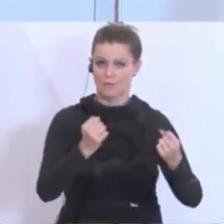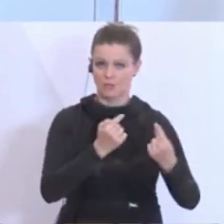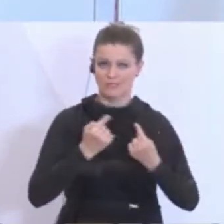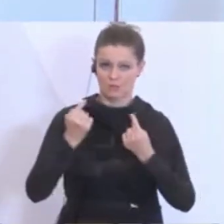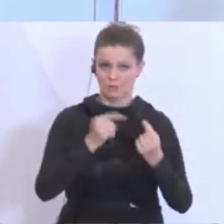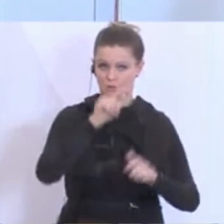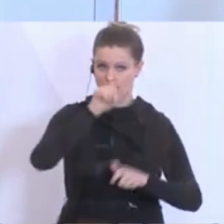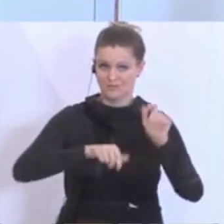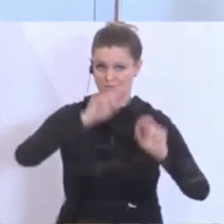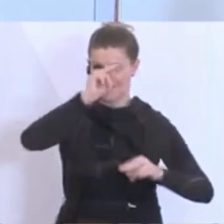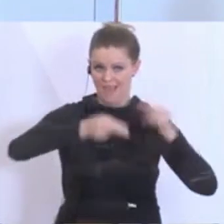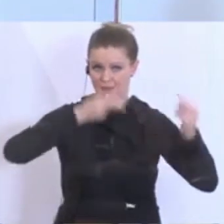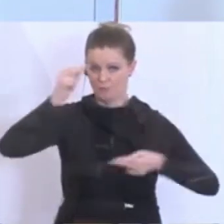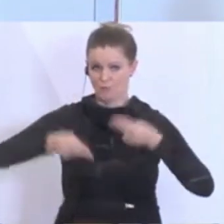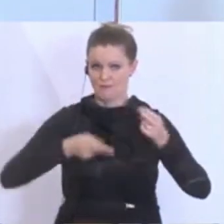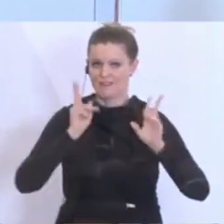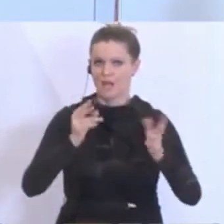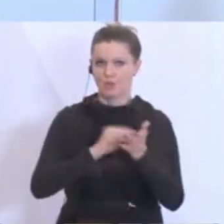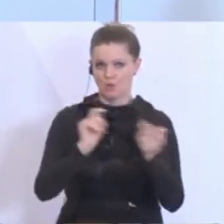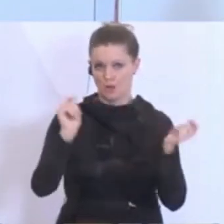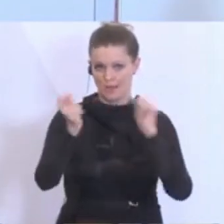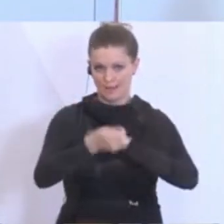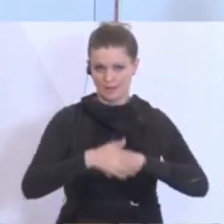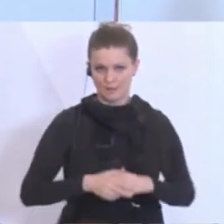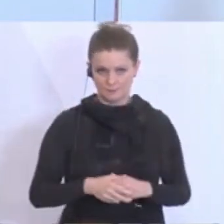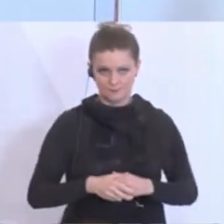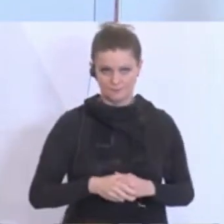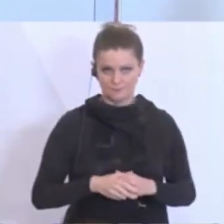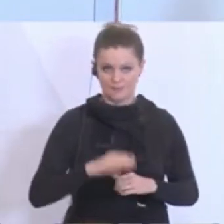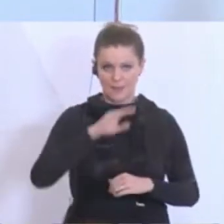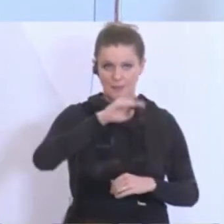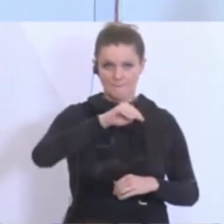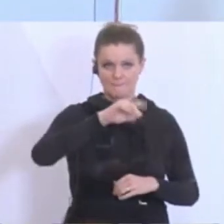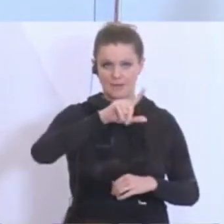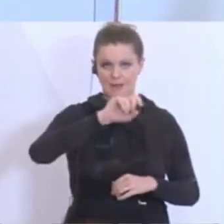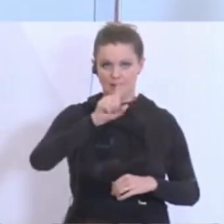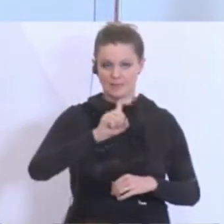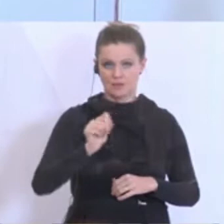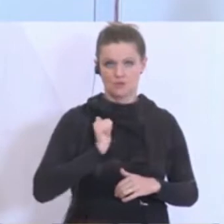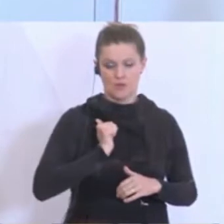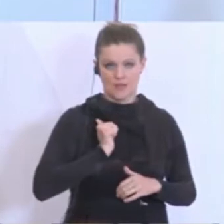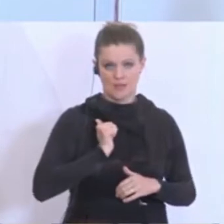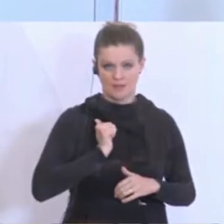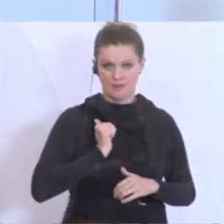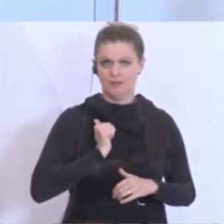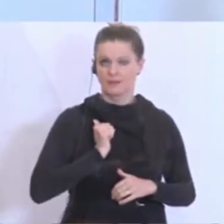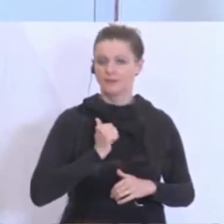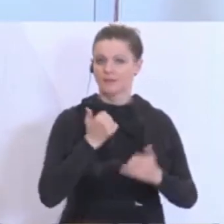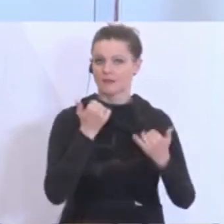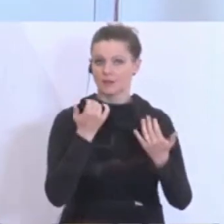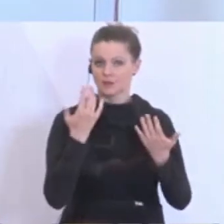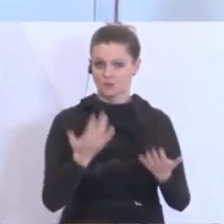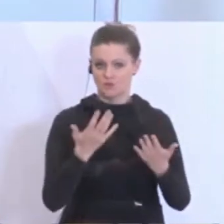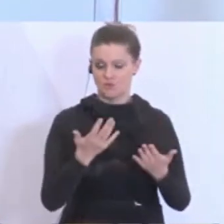Einberufenen sich noch ändern kann. Die Milizsoldatinnen und Soldaten werden in diesem Zeitraum im Einsatz stehen